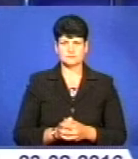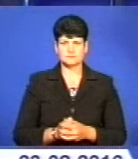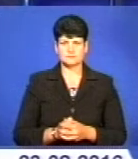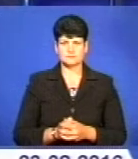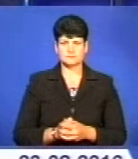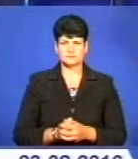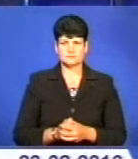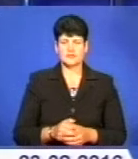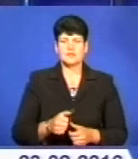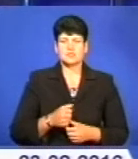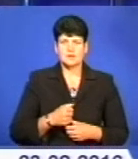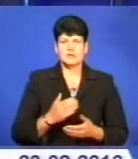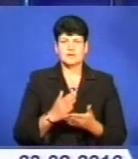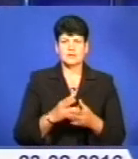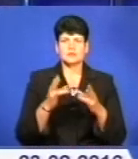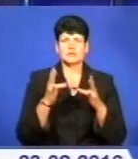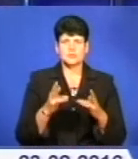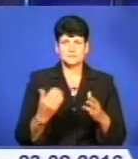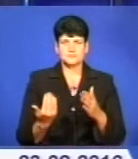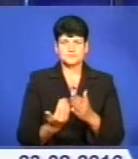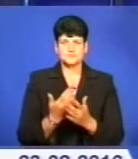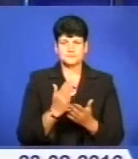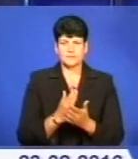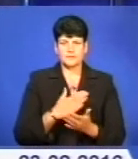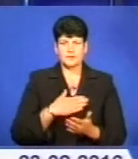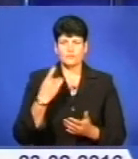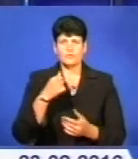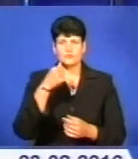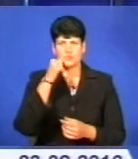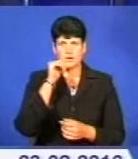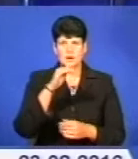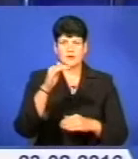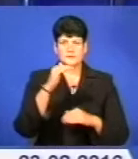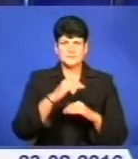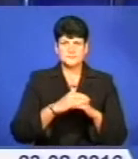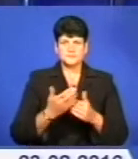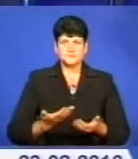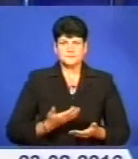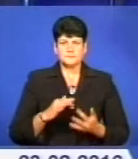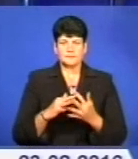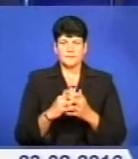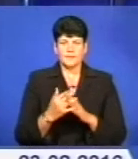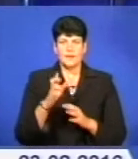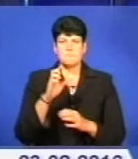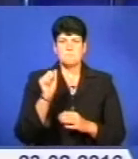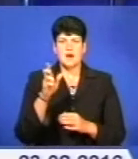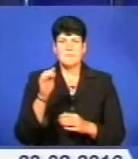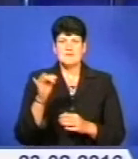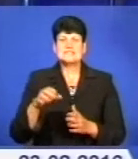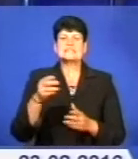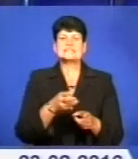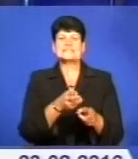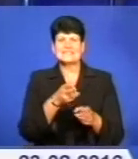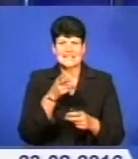На жаль, трагічні новини супроводжують нашу область. Учора ввечері житель села Бабинці Борщівського району застрелив двох і